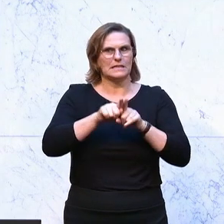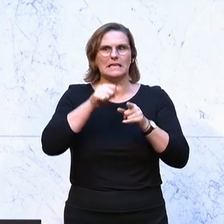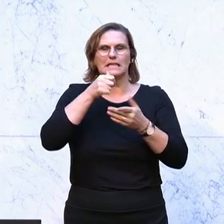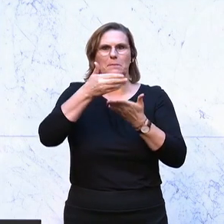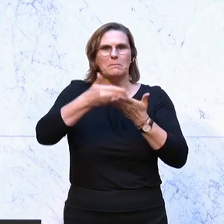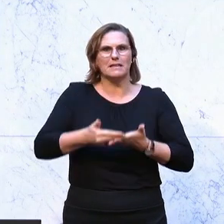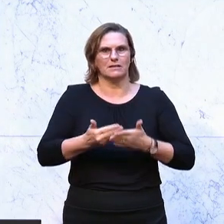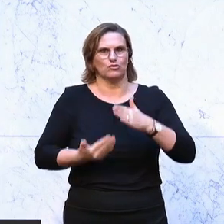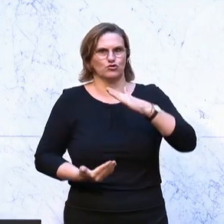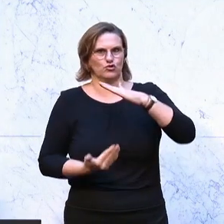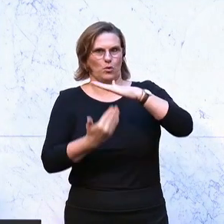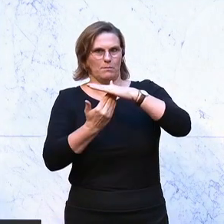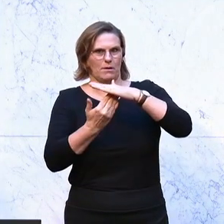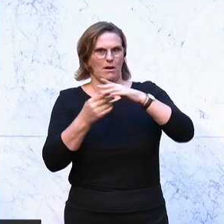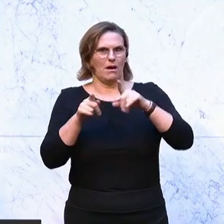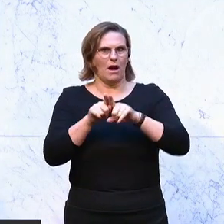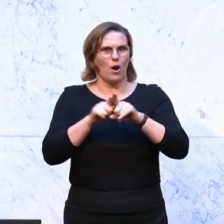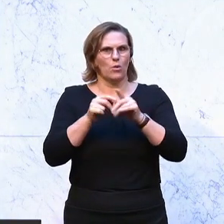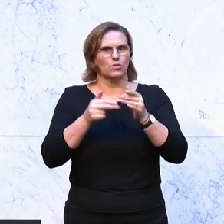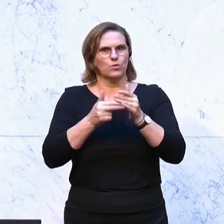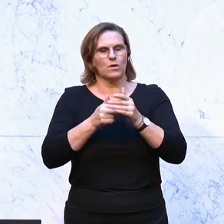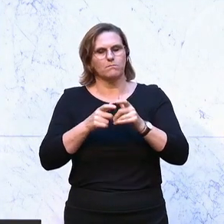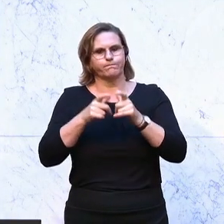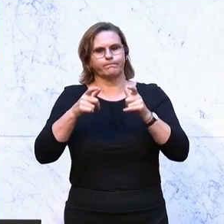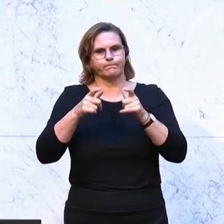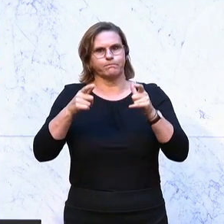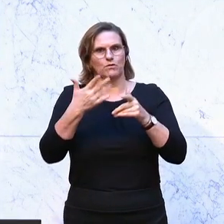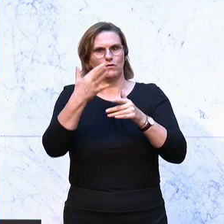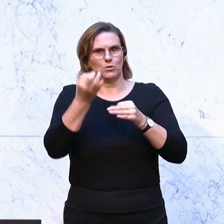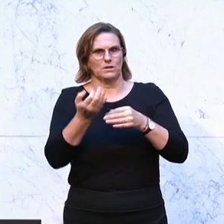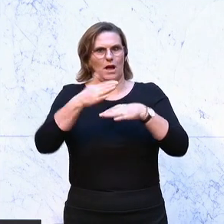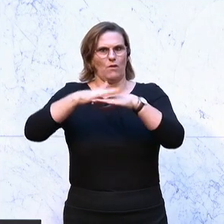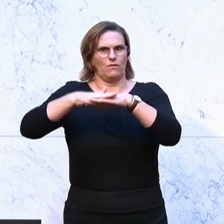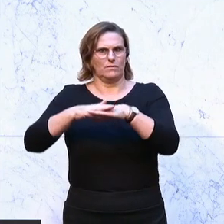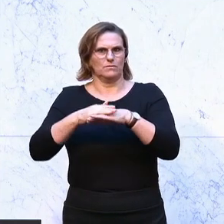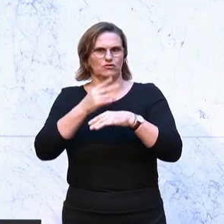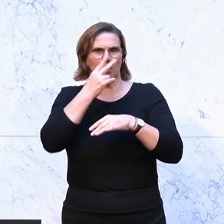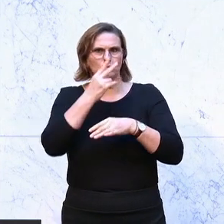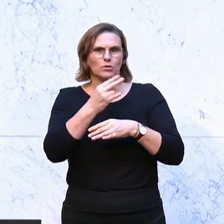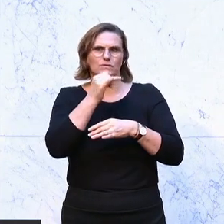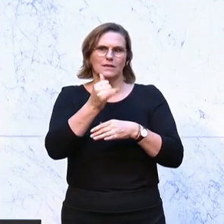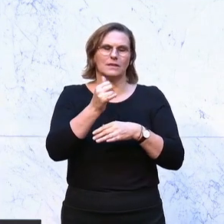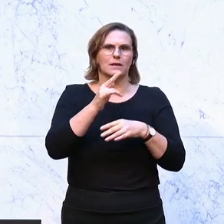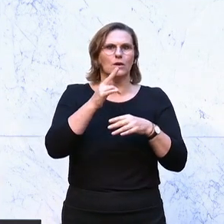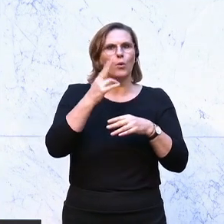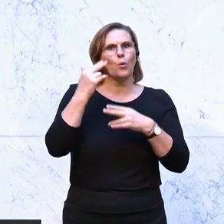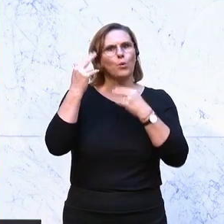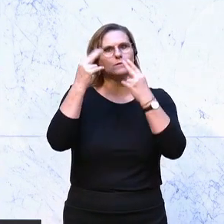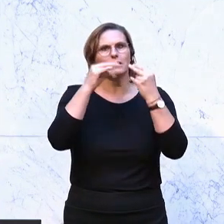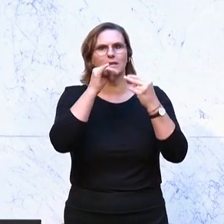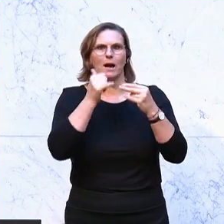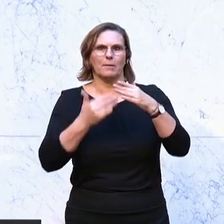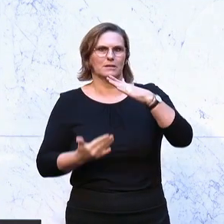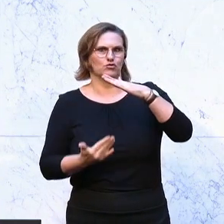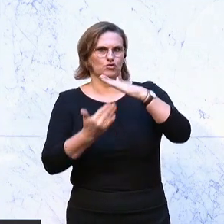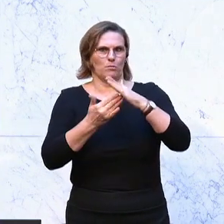Mietendeckel lässt die Mieten weiterhin um bis zu 5% steigen. Das ist reine Kosmetik, aber kein Mietenstopp, wie es die SPÖ